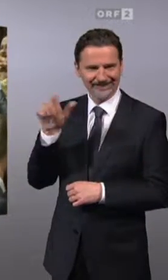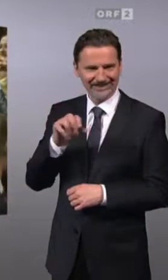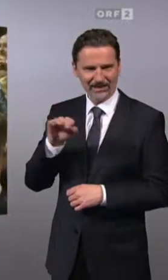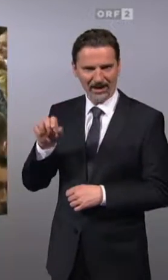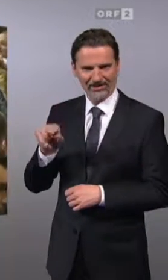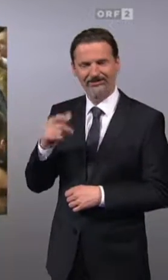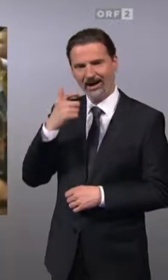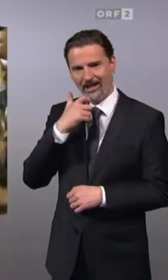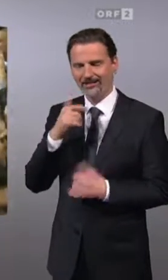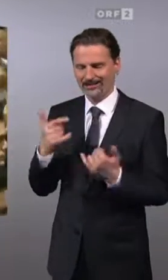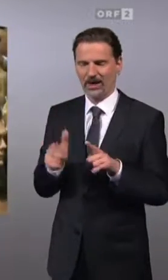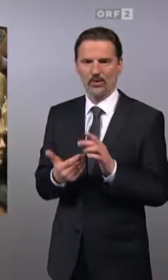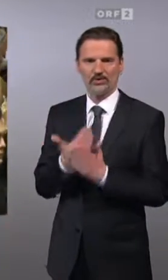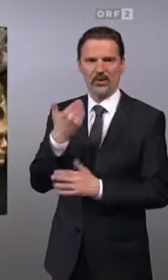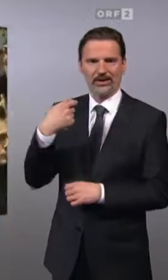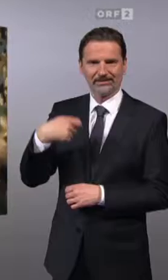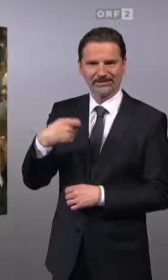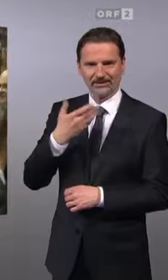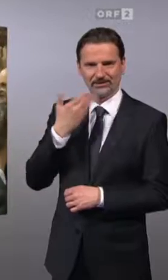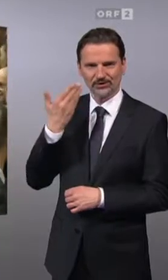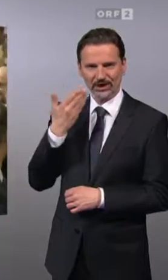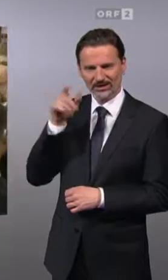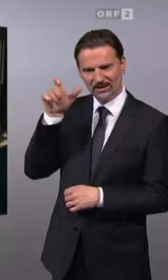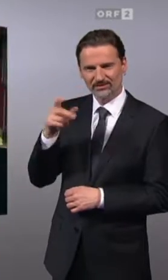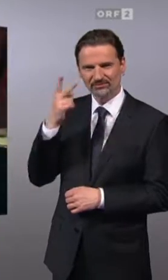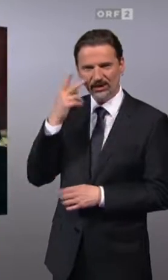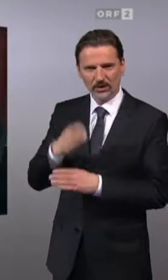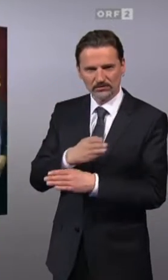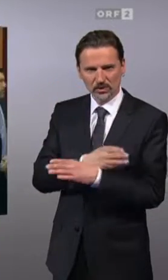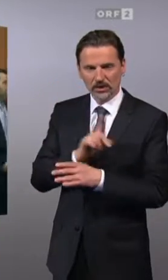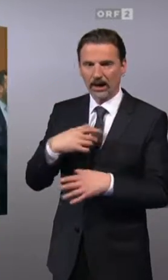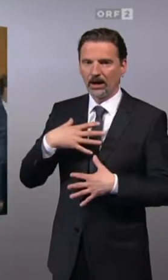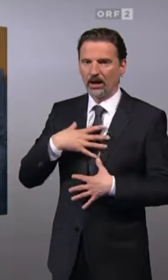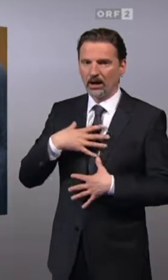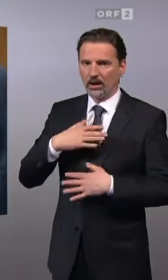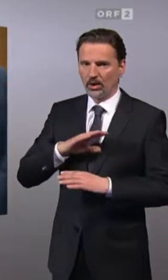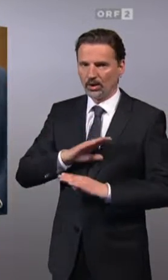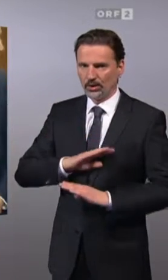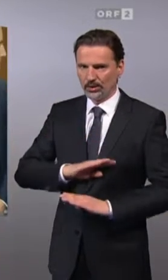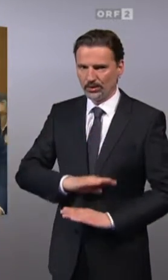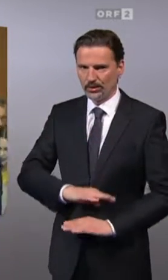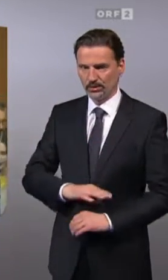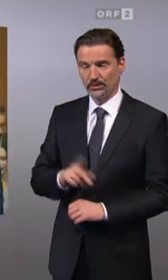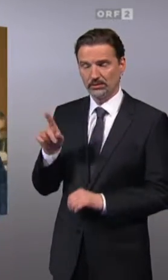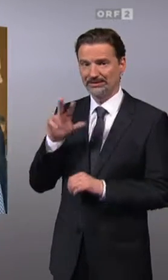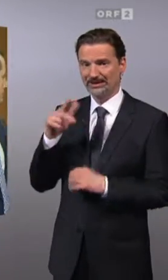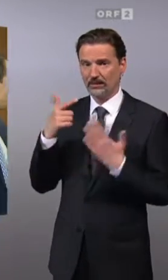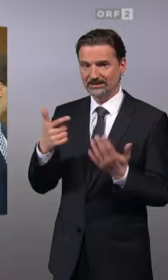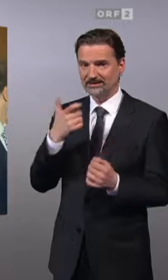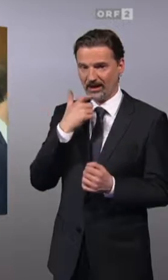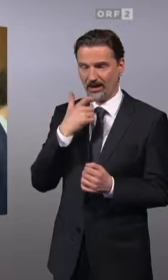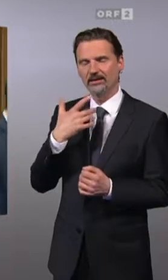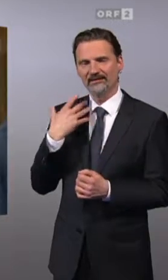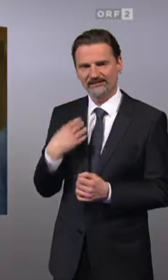und neue Präsident Tschechiens, wirkt müde, aber erleichtert. Denn das 73-jährige Polit Urgestein hat's wieder geschafft.